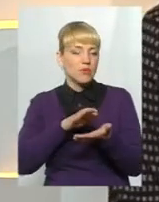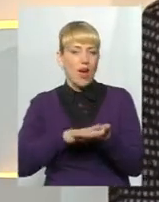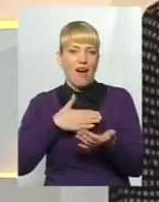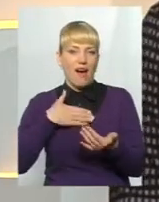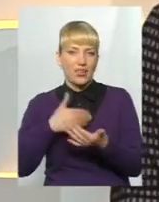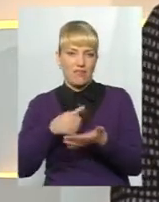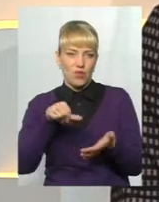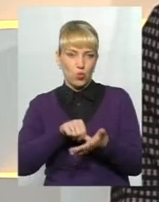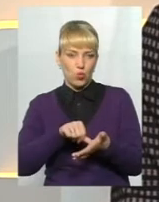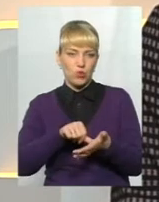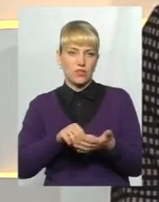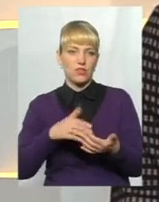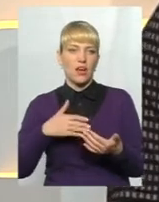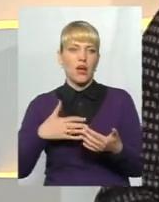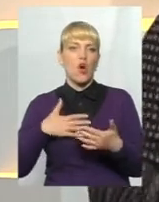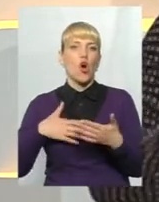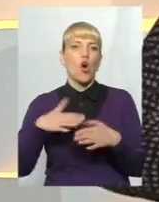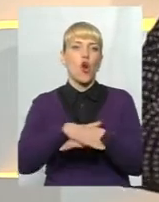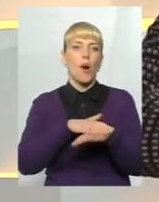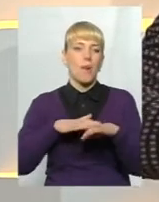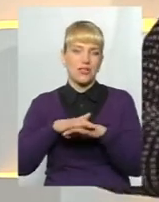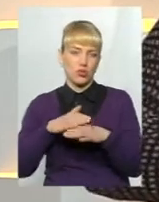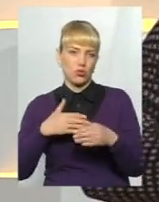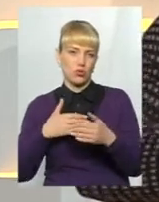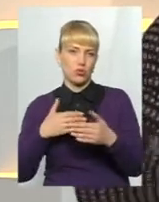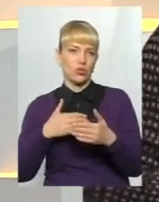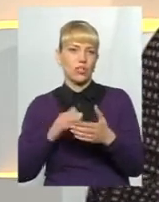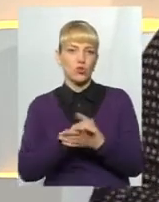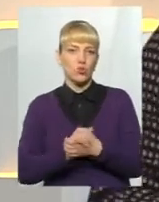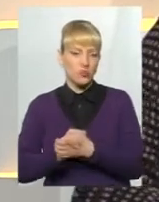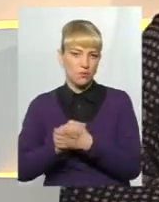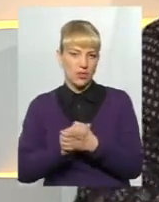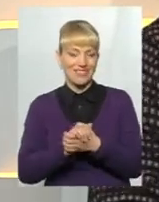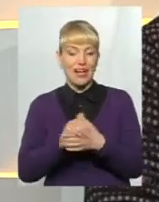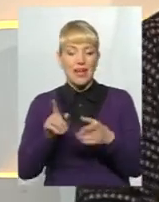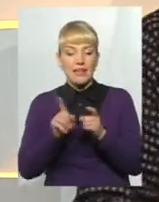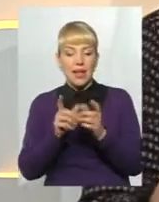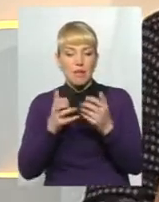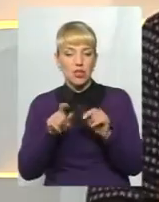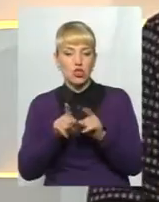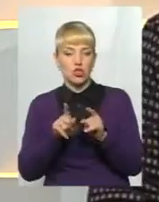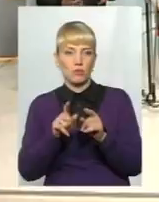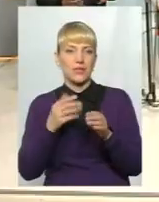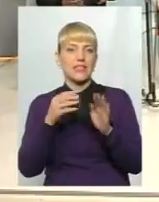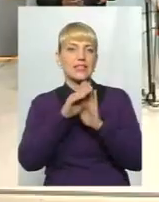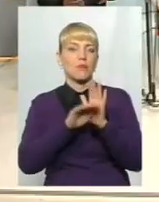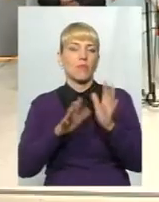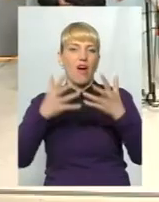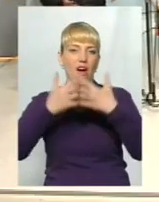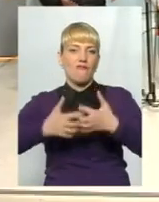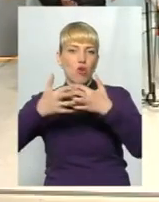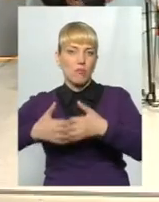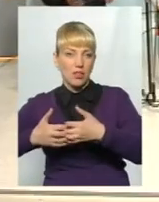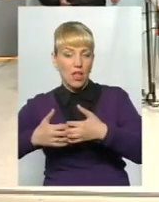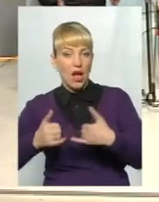участі громадського суспільства. Механізм виписувався таким чином, аби система була автономна. А